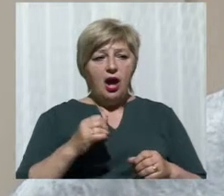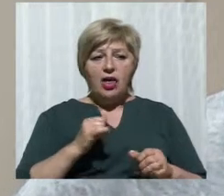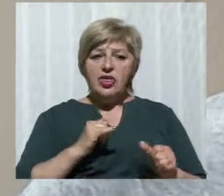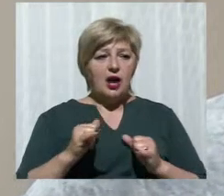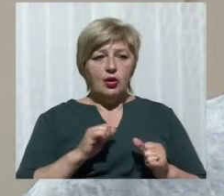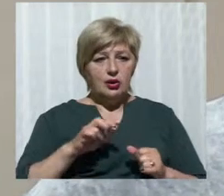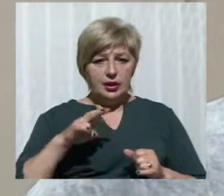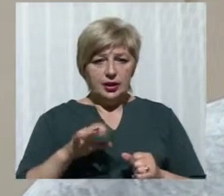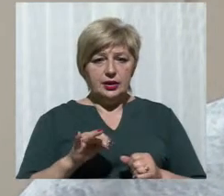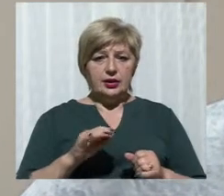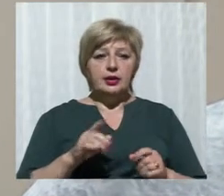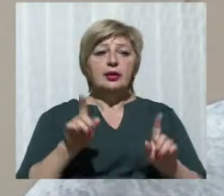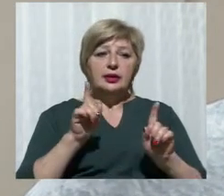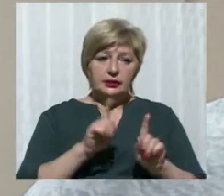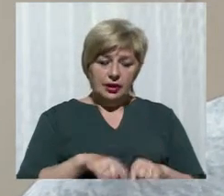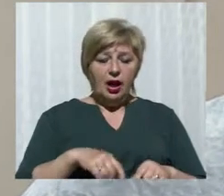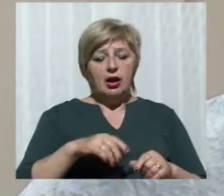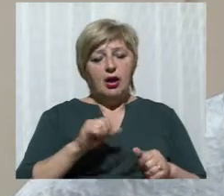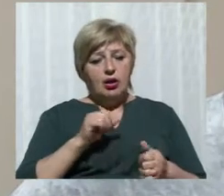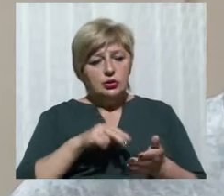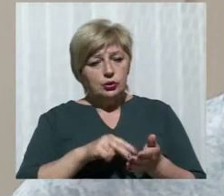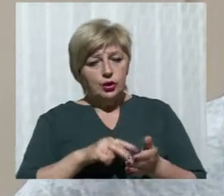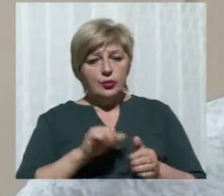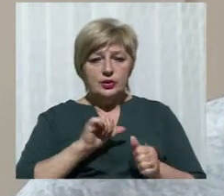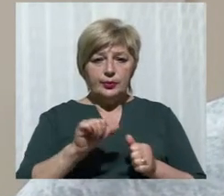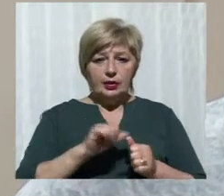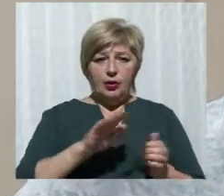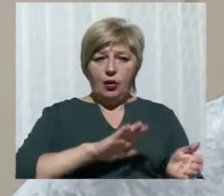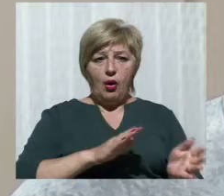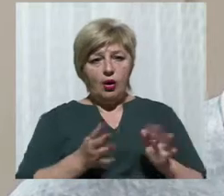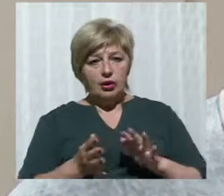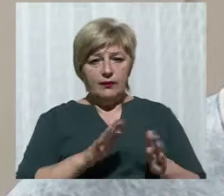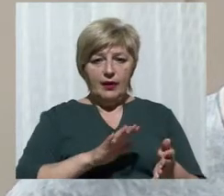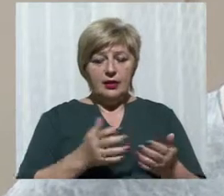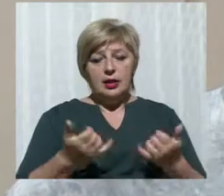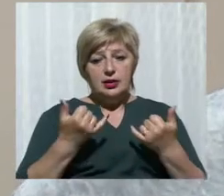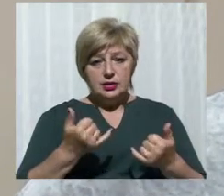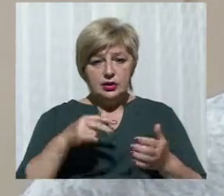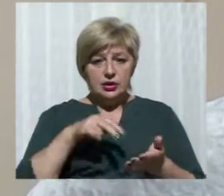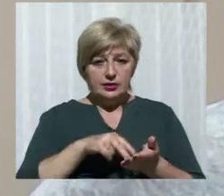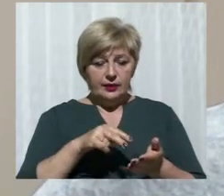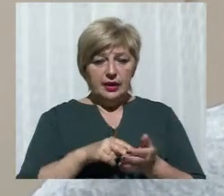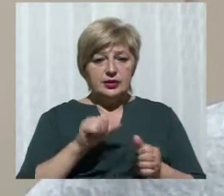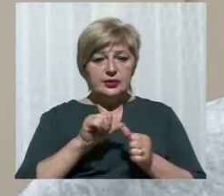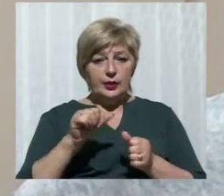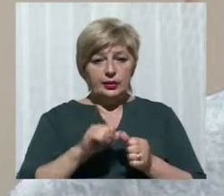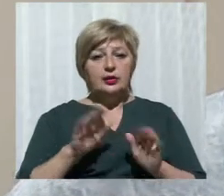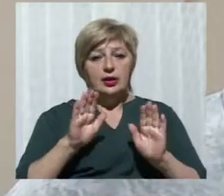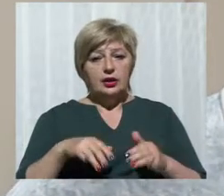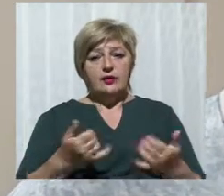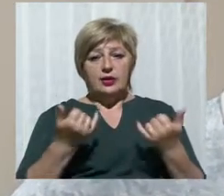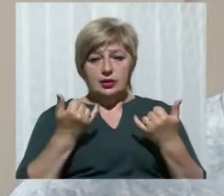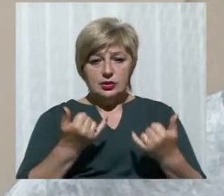коливання пального, так воно є, але якщо ми подивимося, наразі вартість палива, навіть на сьогодні,